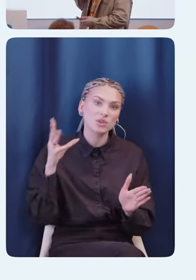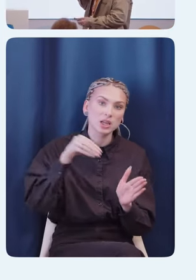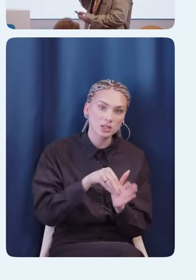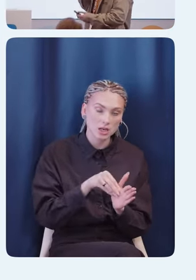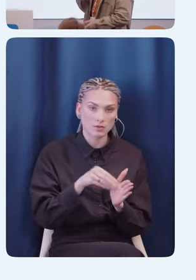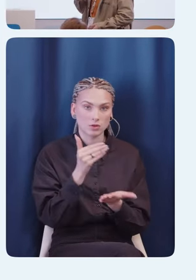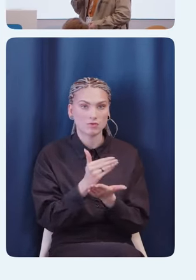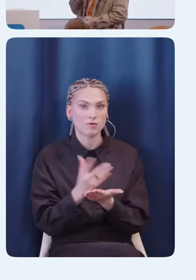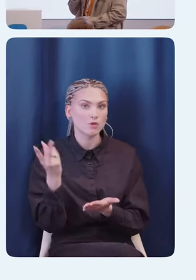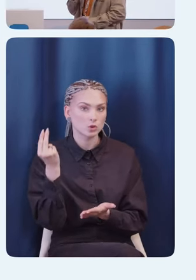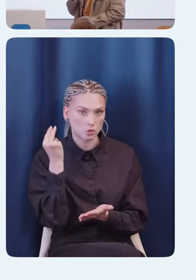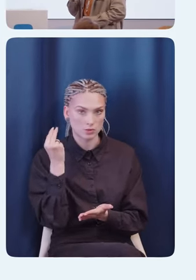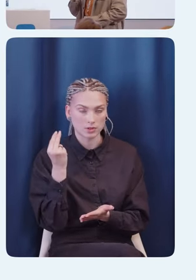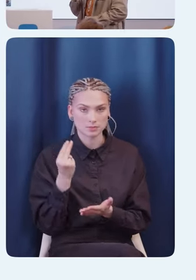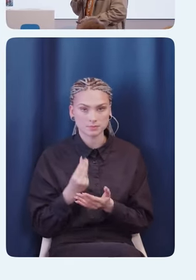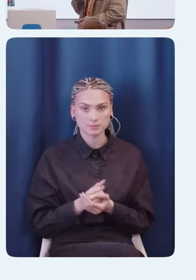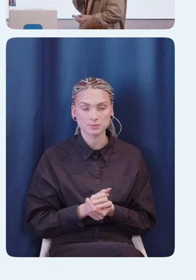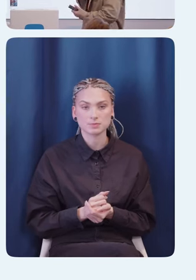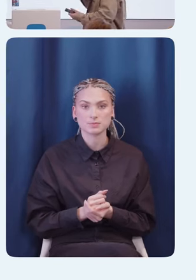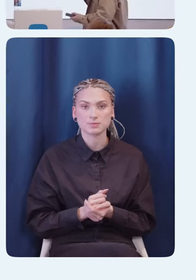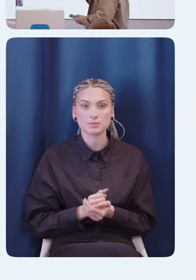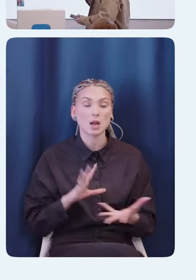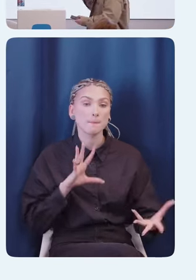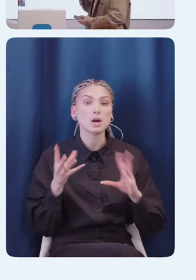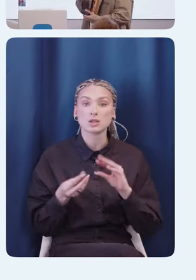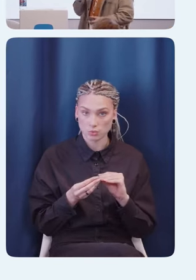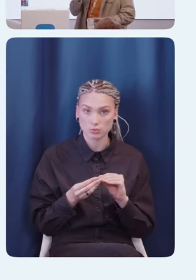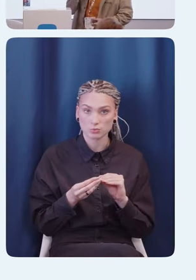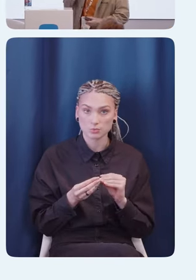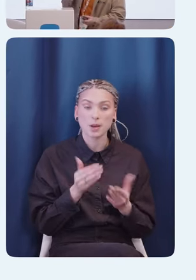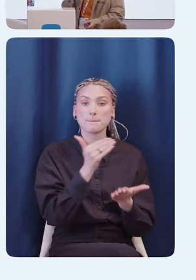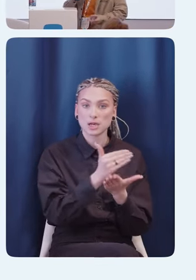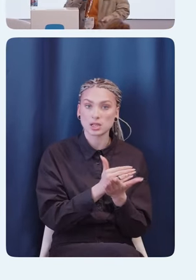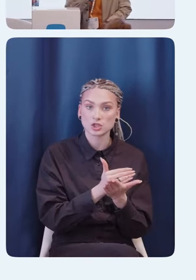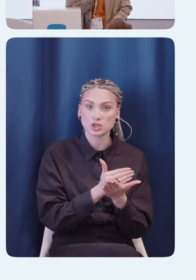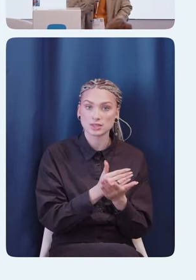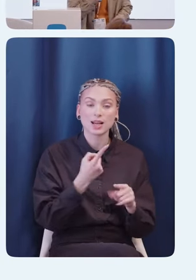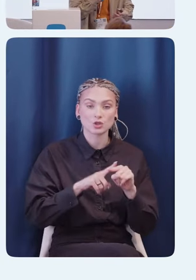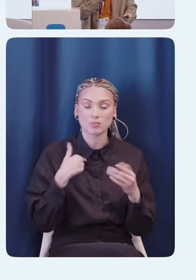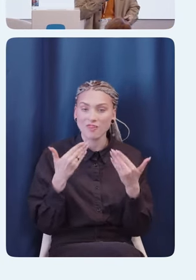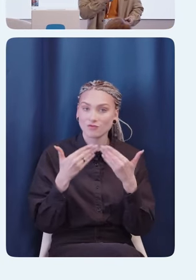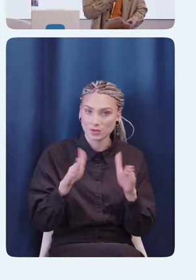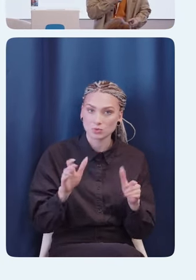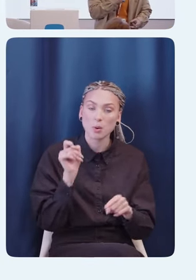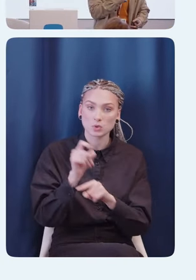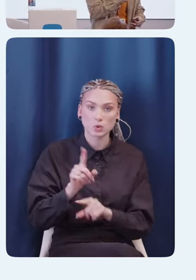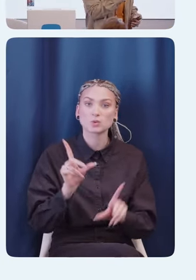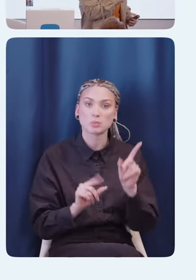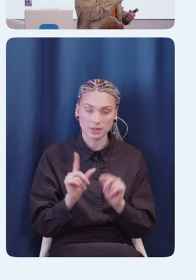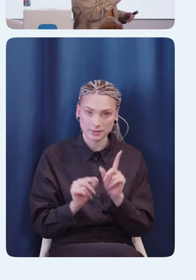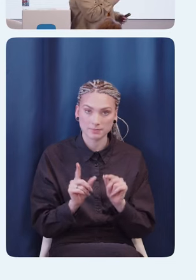VoiceOver, поддержки внедрения VoiceOver. По итогу у нас приложение, которое мы выпустили по заказу молока,